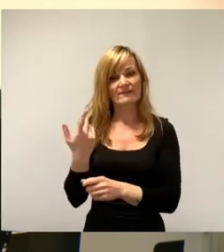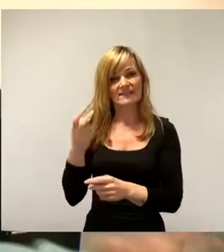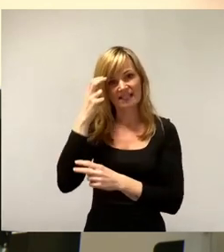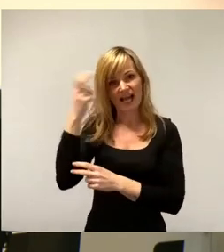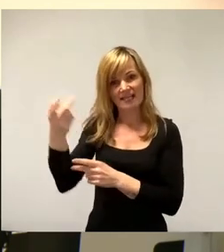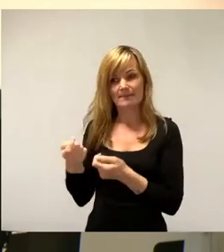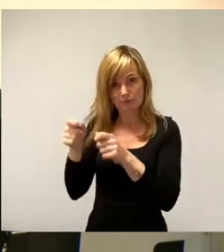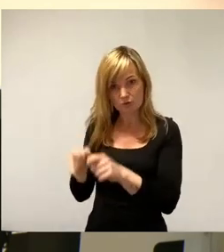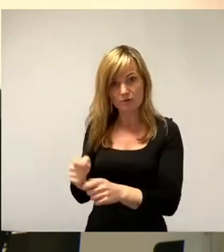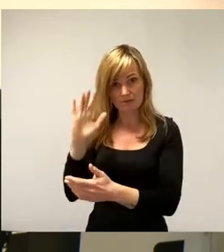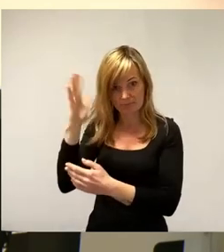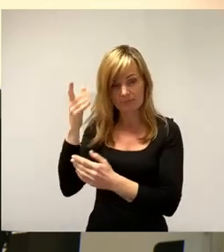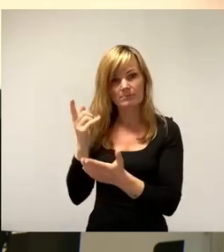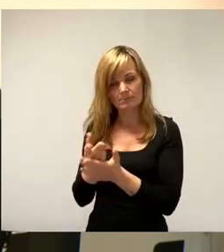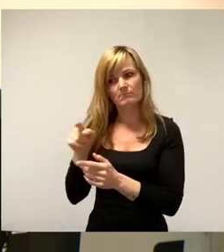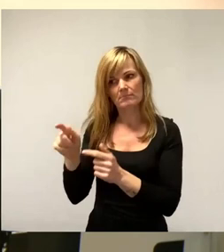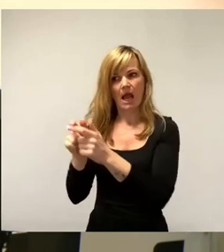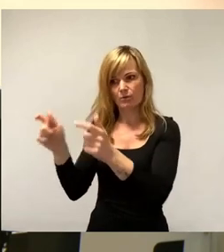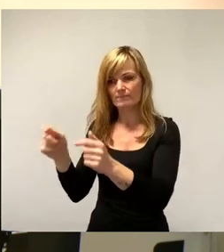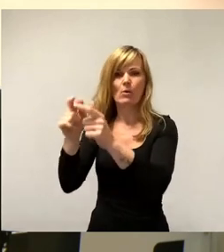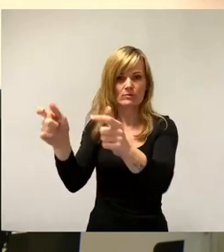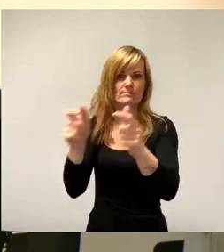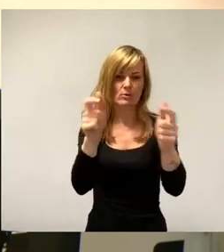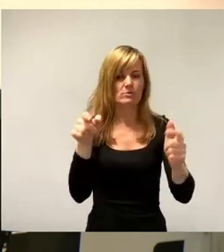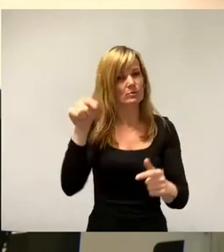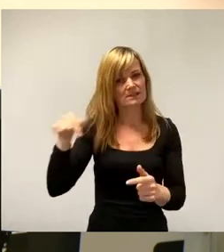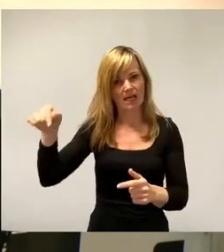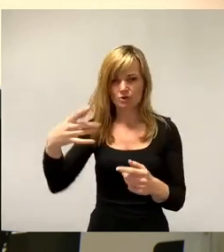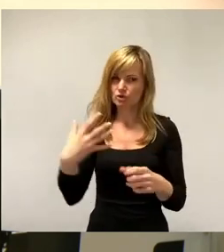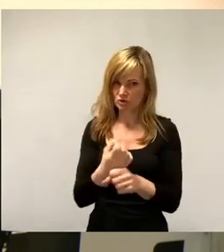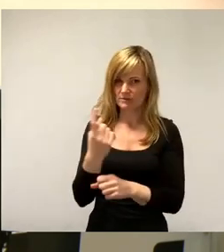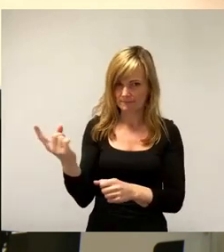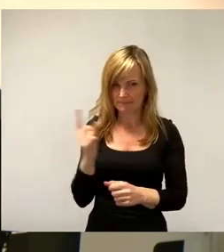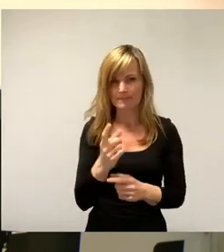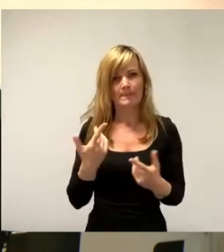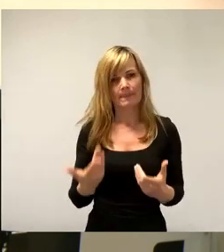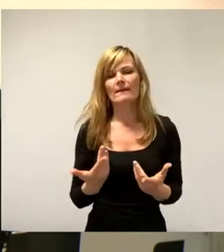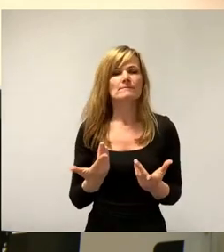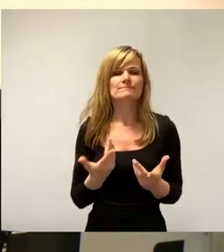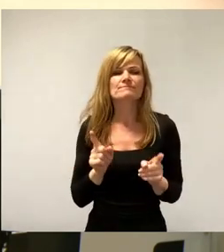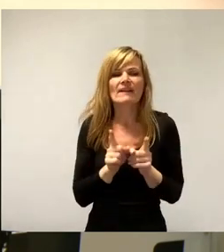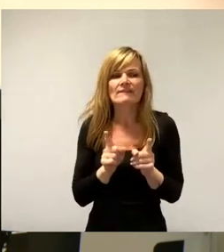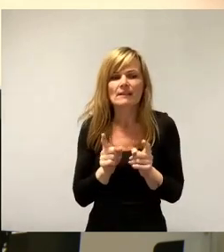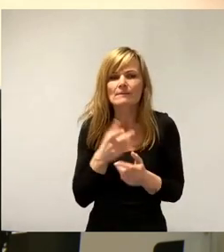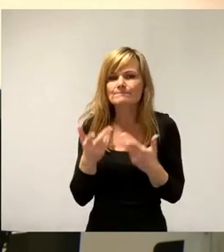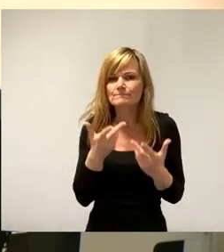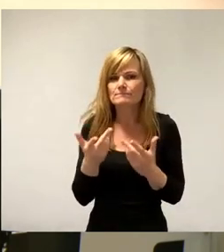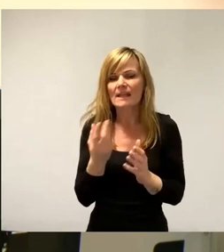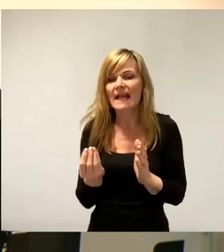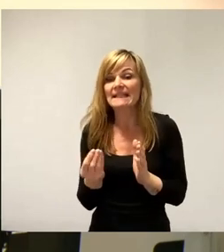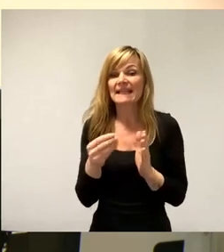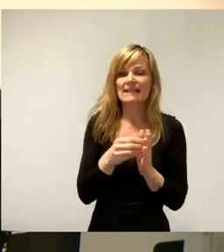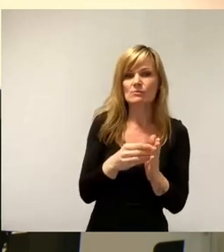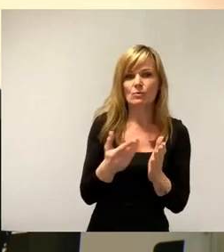Ortschaftsgebieten. Also das ist nicht irgendwie was, was eine Ergänzung, also